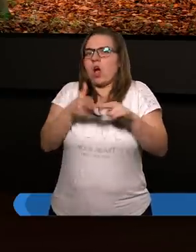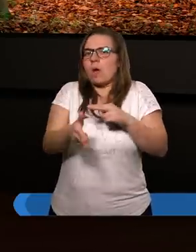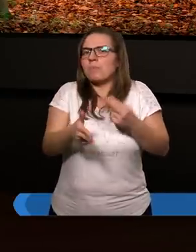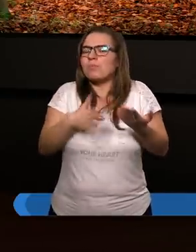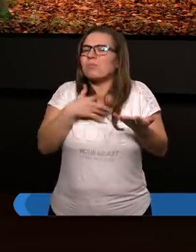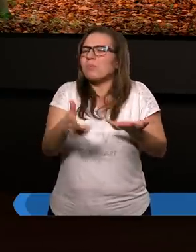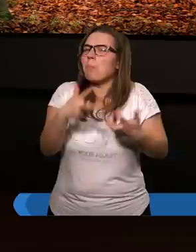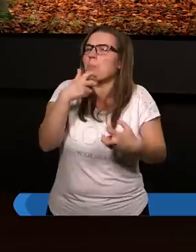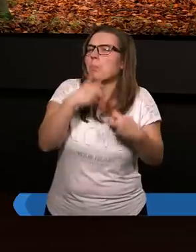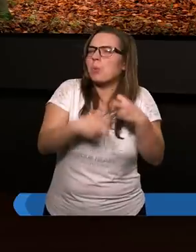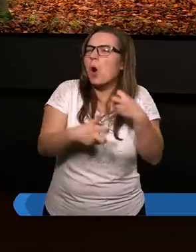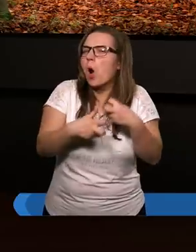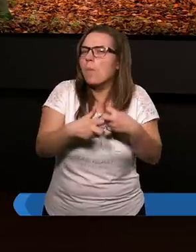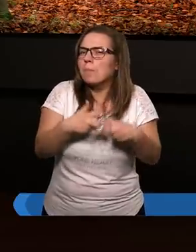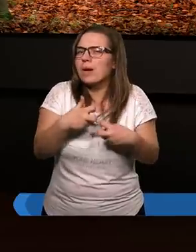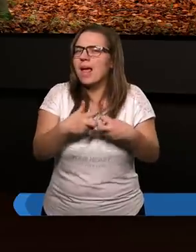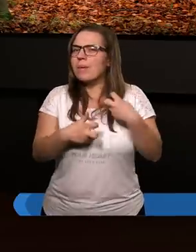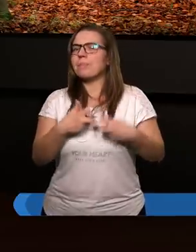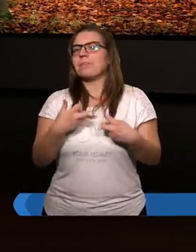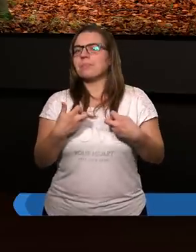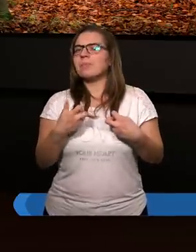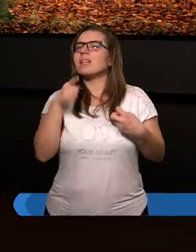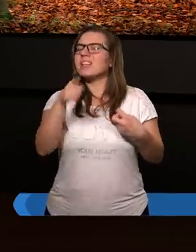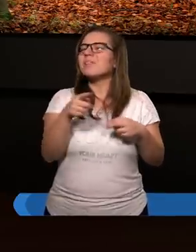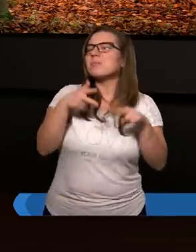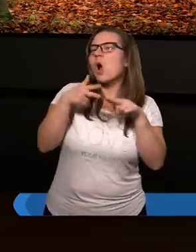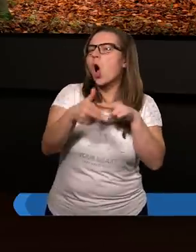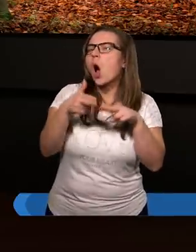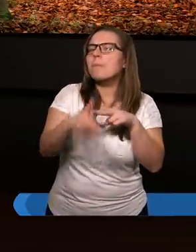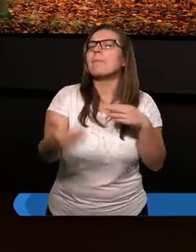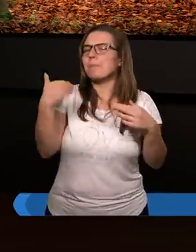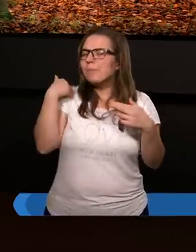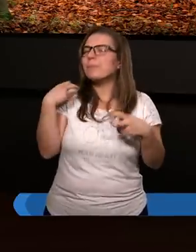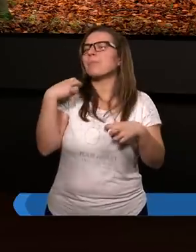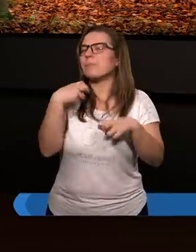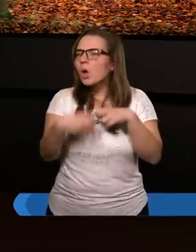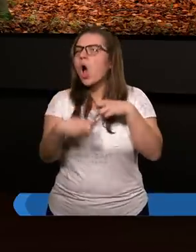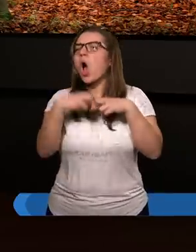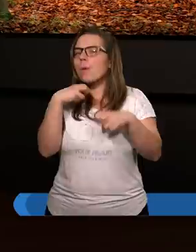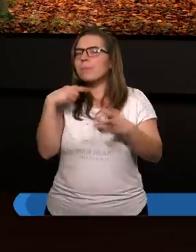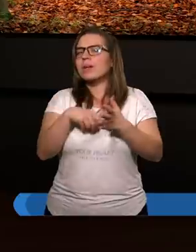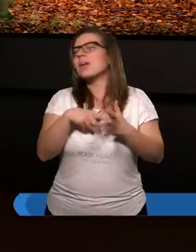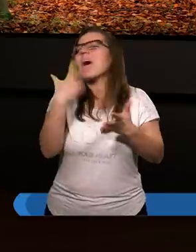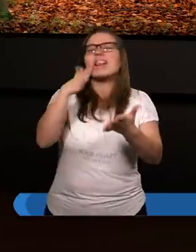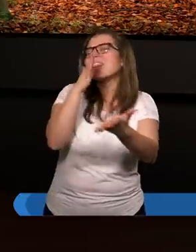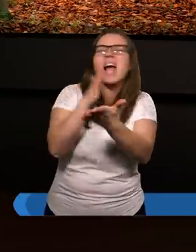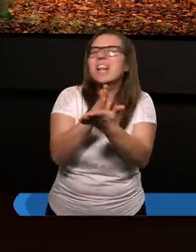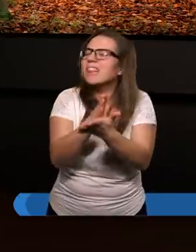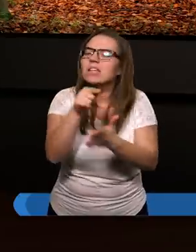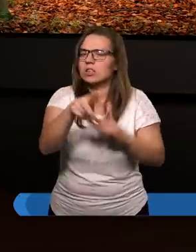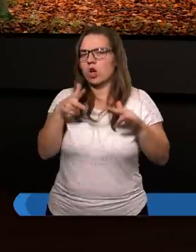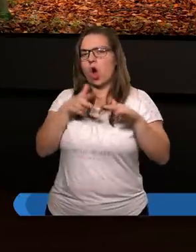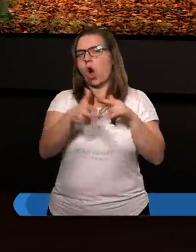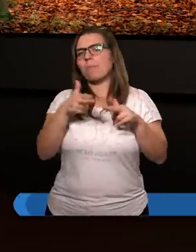to był problem. A więc z tym obrzezaniem był problem. Ale nie tylko z tym.